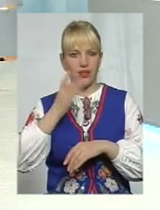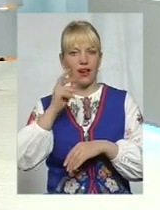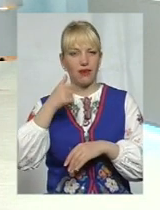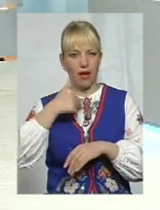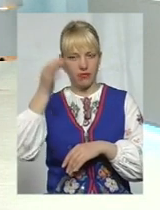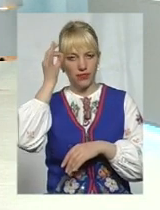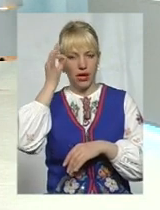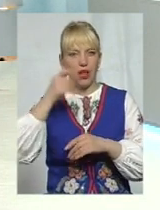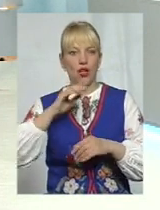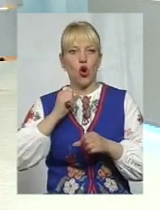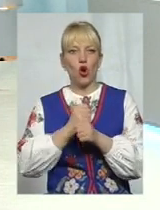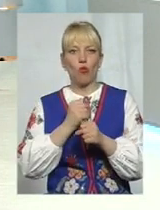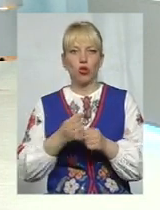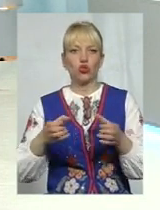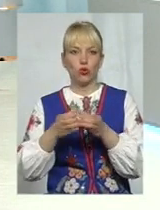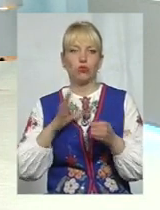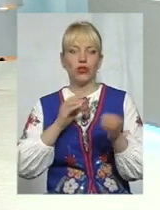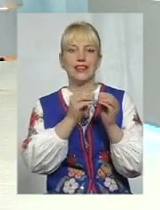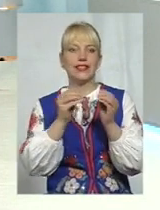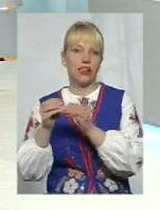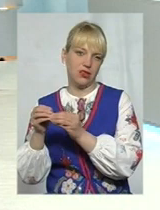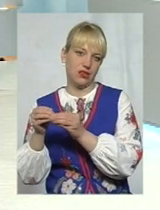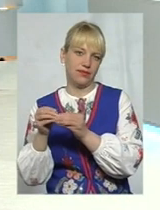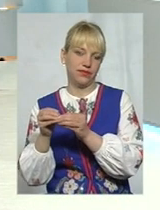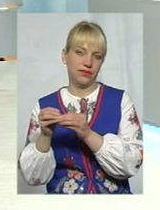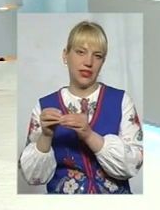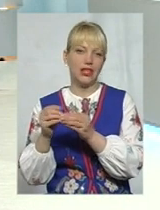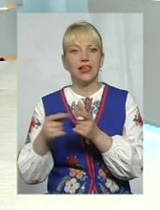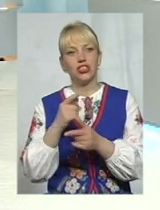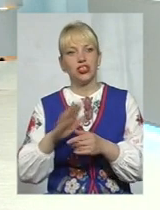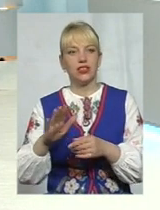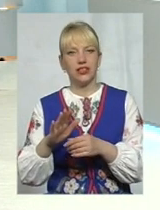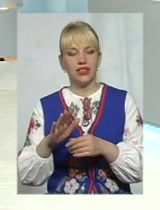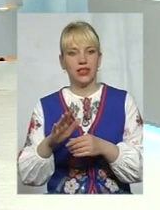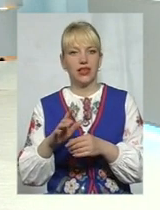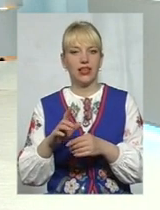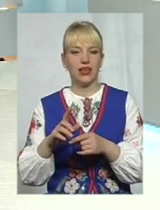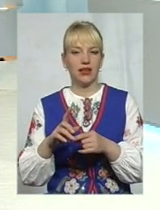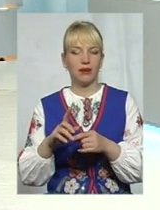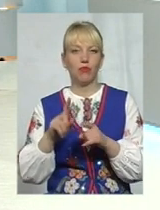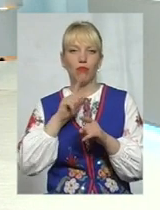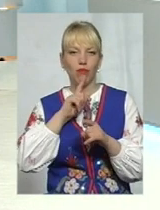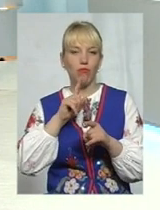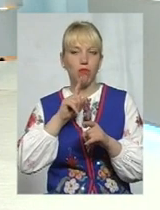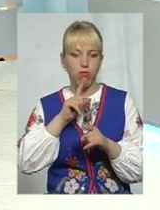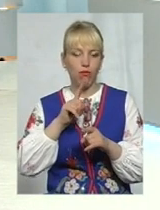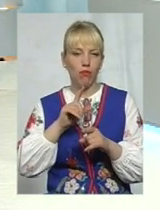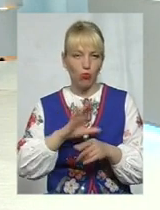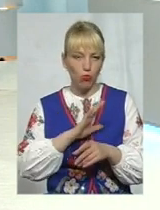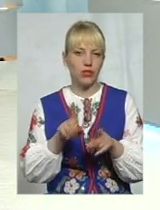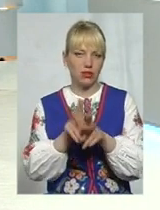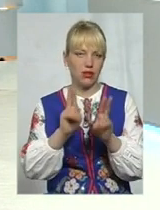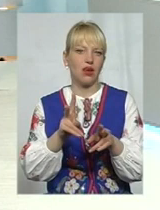робочих груп було більше десятка. Чи не спіткає доля цієї робочої, доля цю